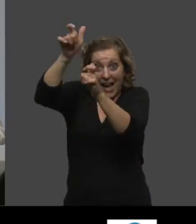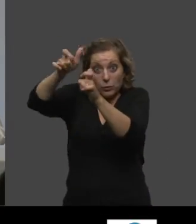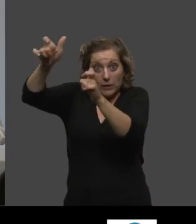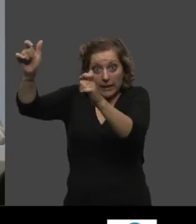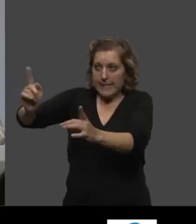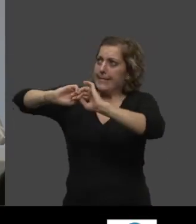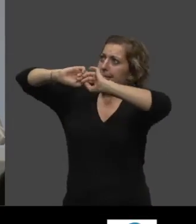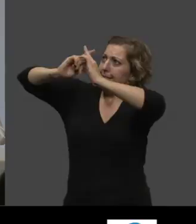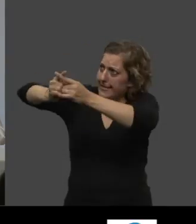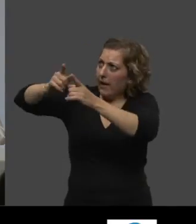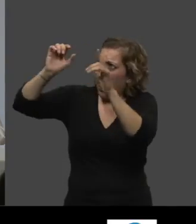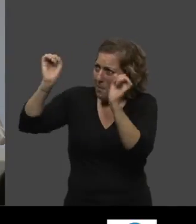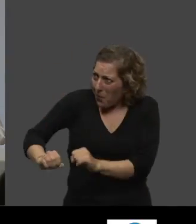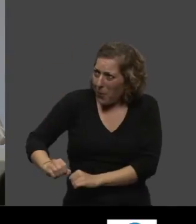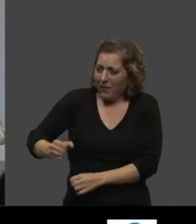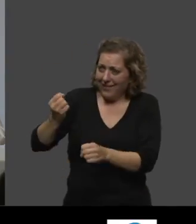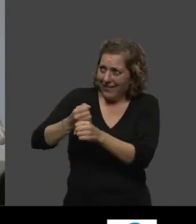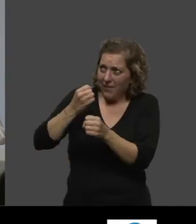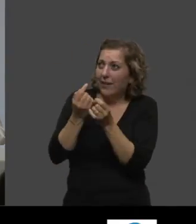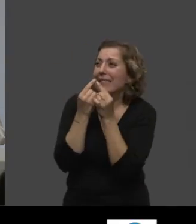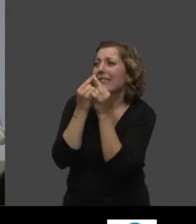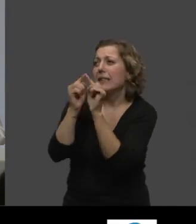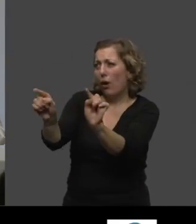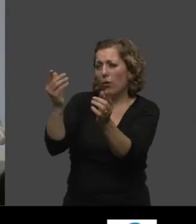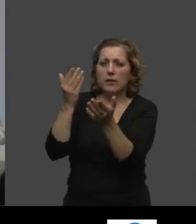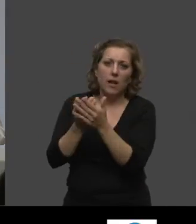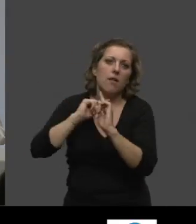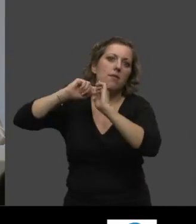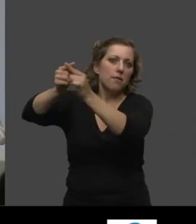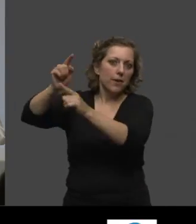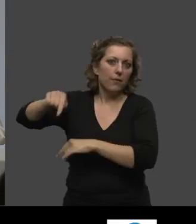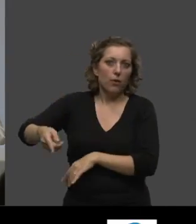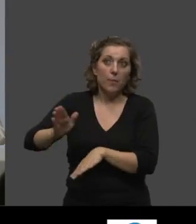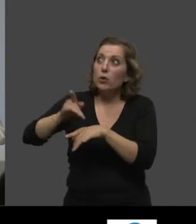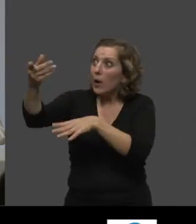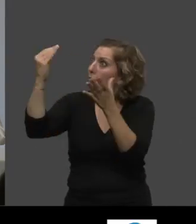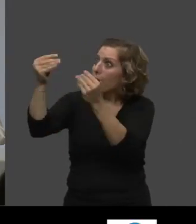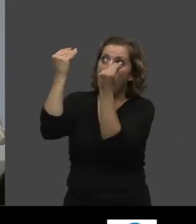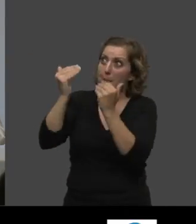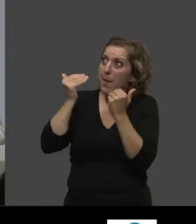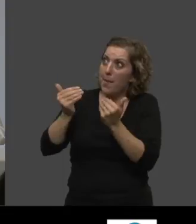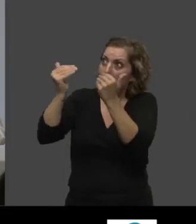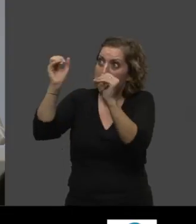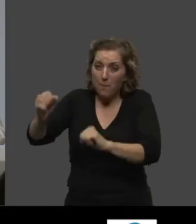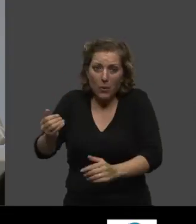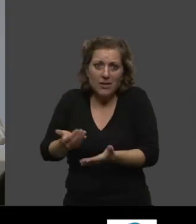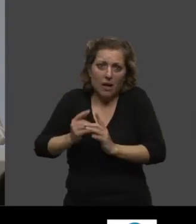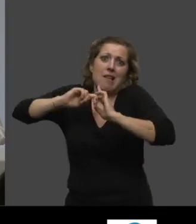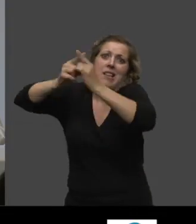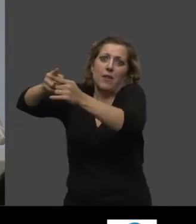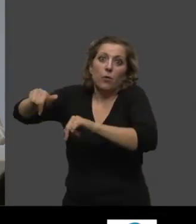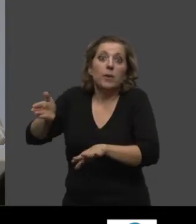qu'on peut travailler un peu différemment. Et ça ne nuirait pas du tout à son commerce. Mais voilà, comment